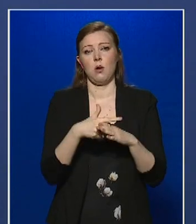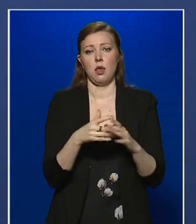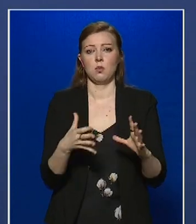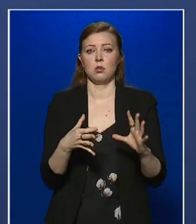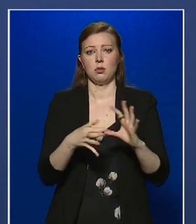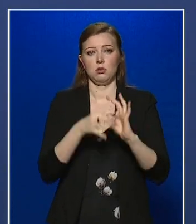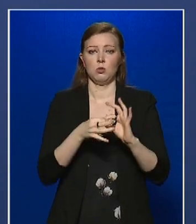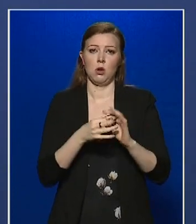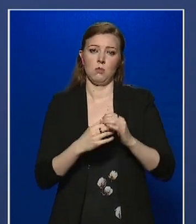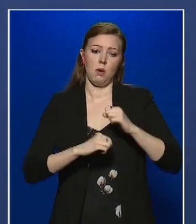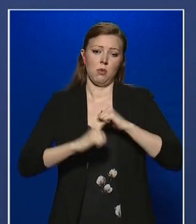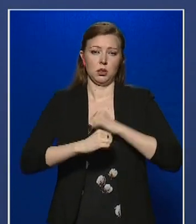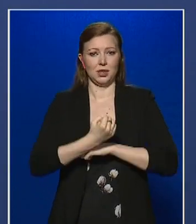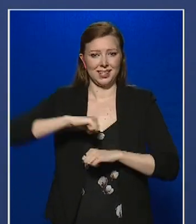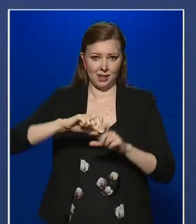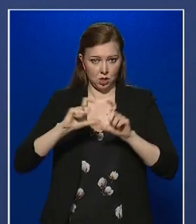magatartásszegések ügyében.